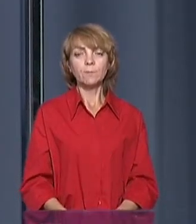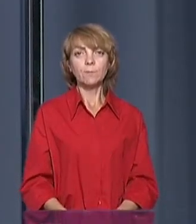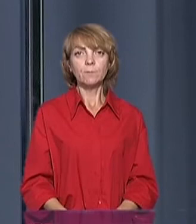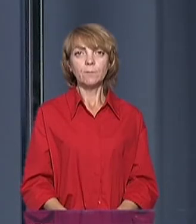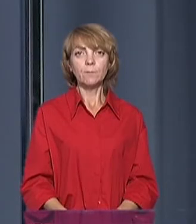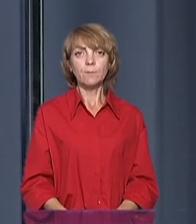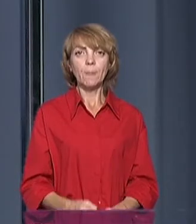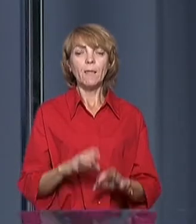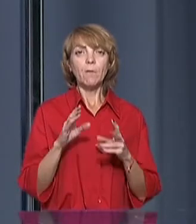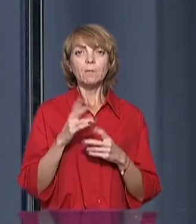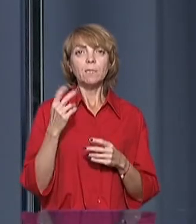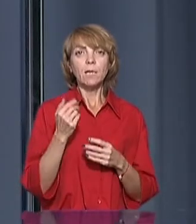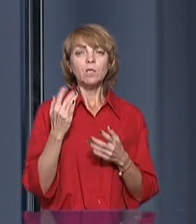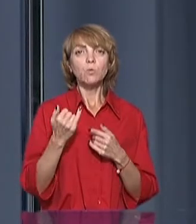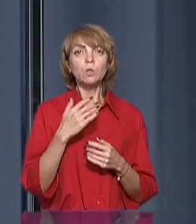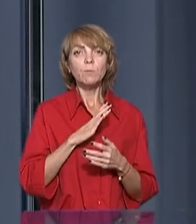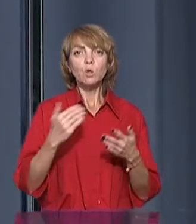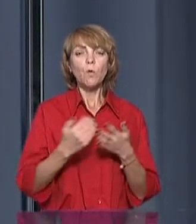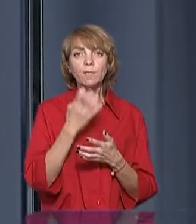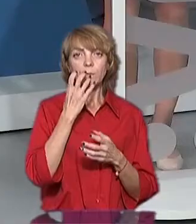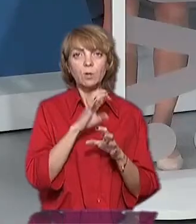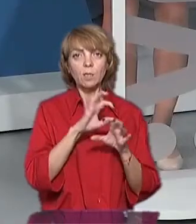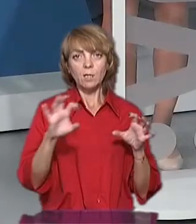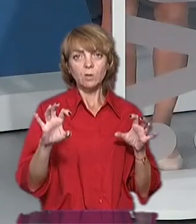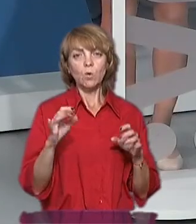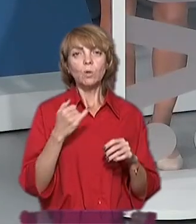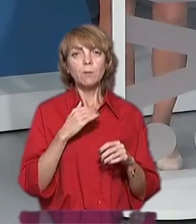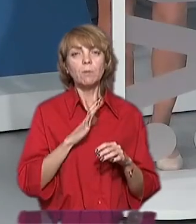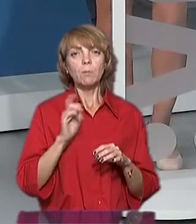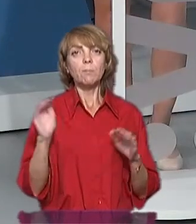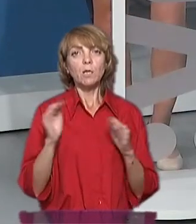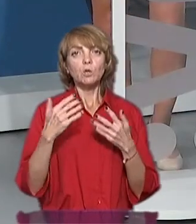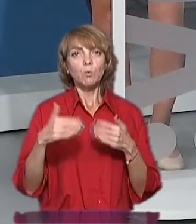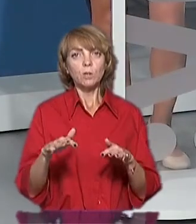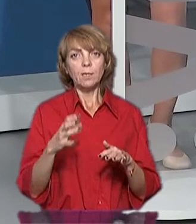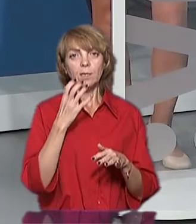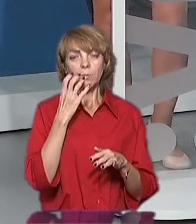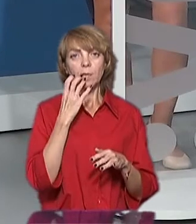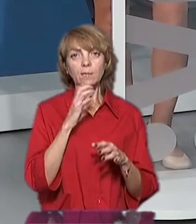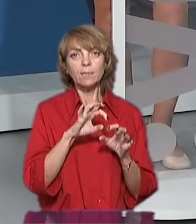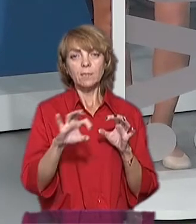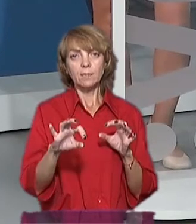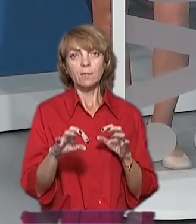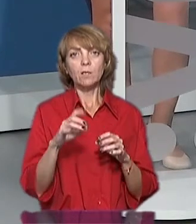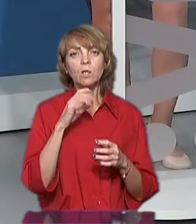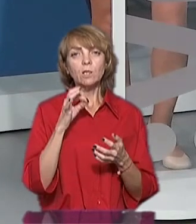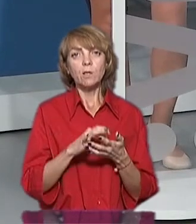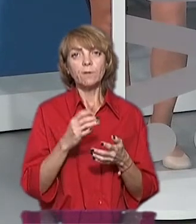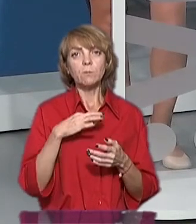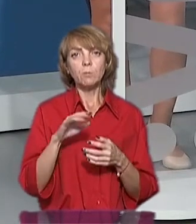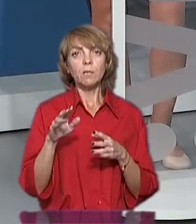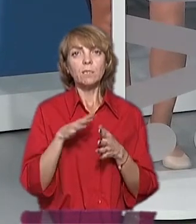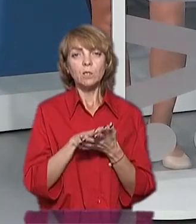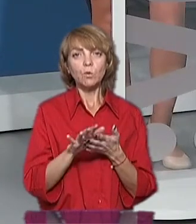так. Якби у нас були всі нові теплотраси, у нас були менше б потір теплоносителя, відповідно, ми б